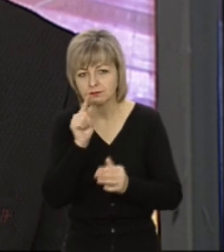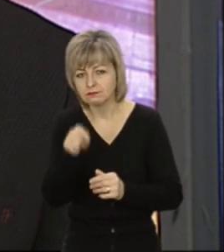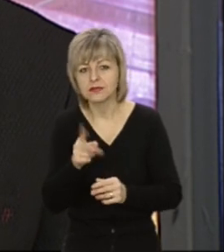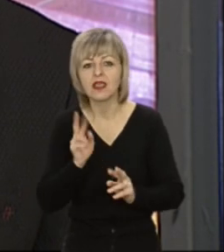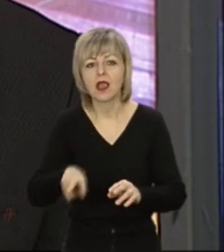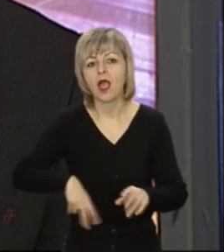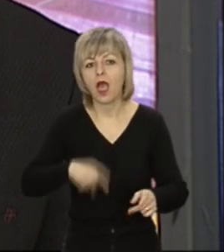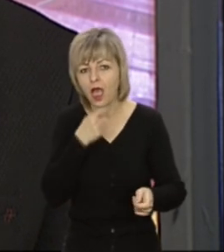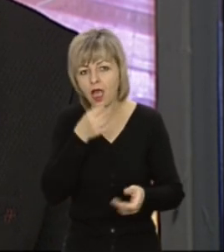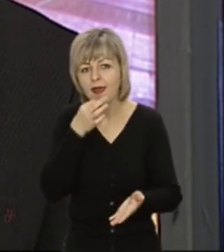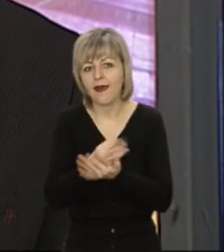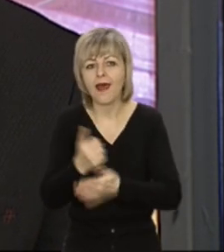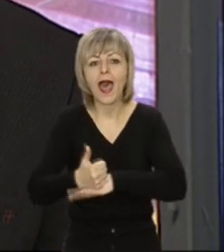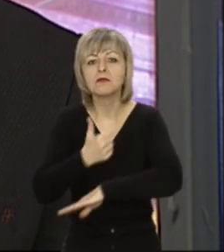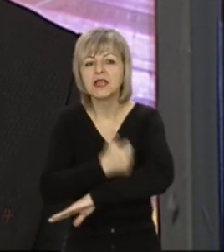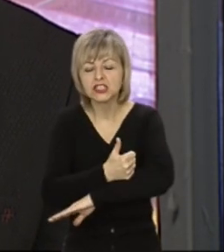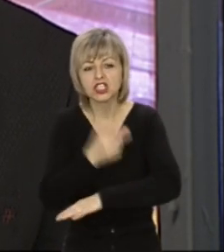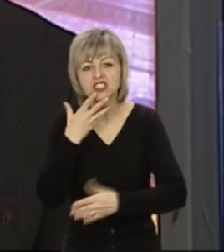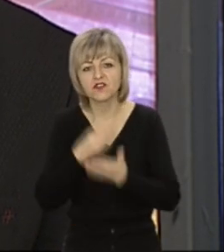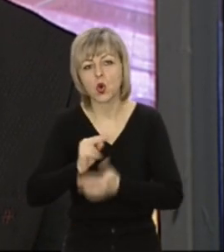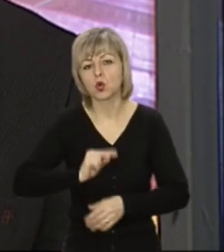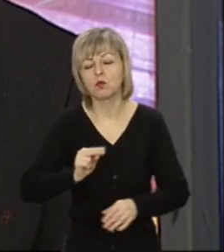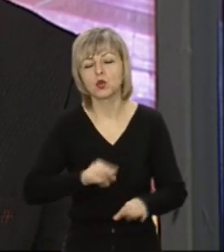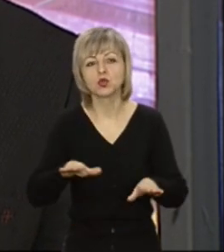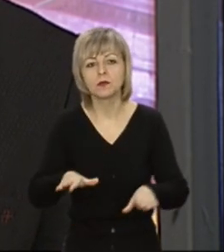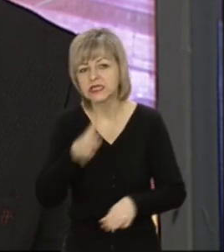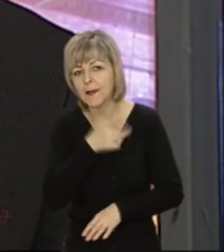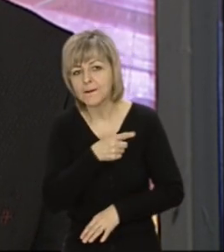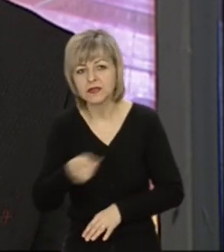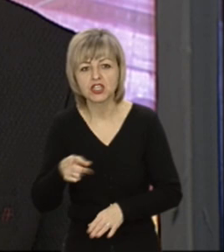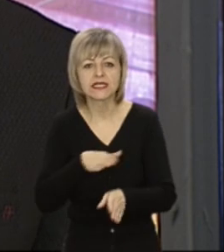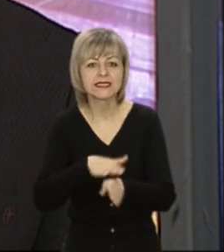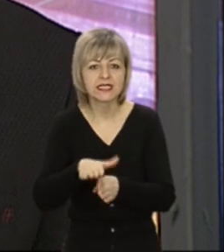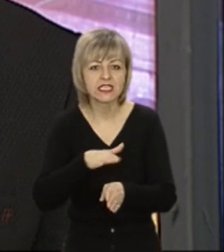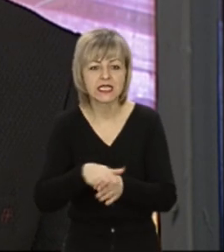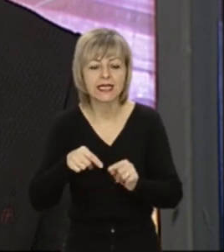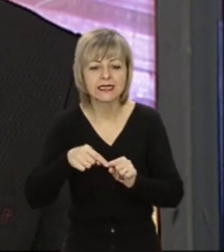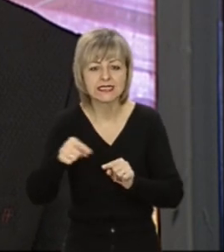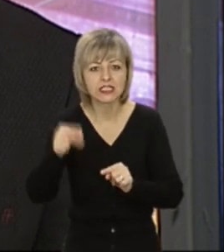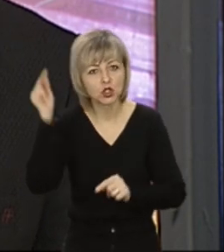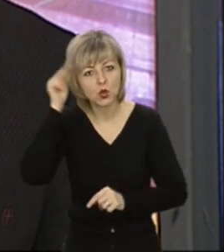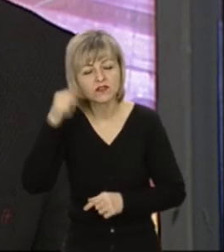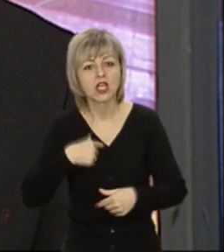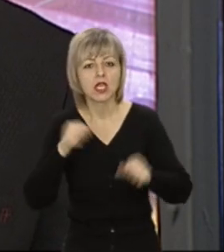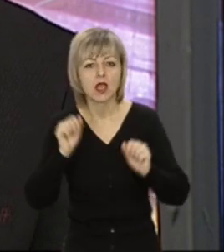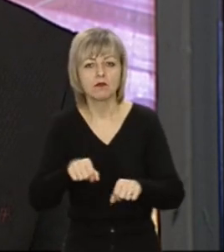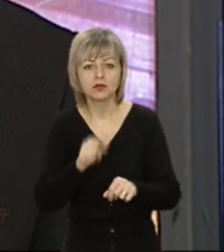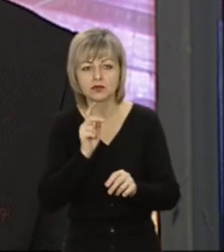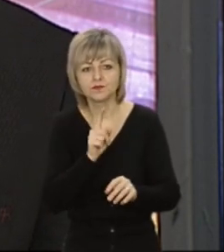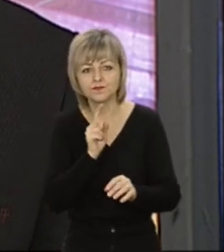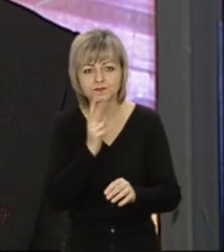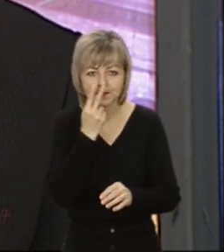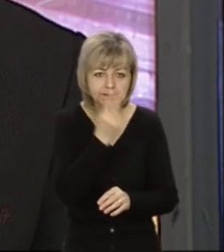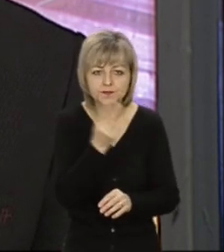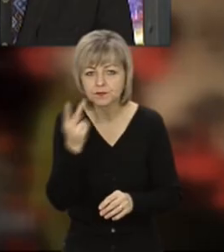адміністратора і зі свого робочого місця під час здійснення дистанційного навчання я можу зайти в будь